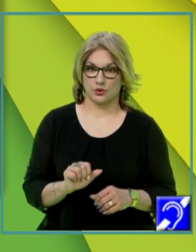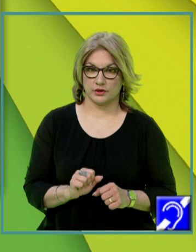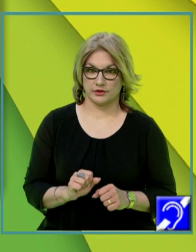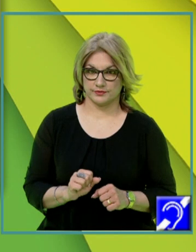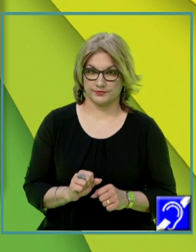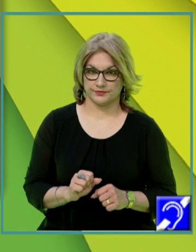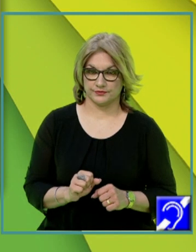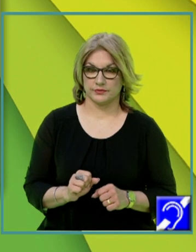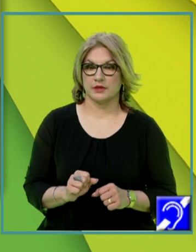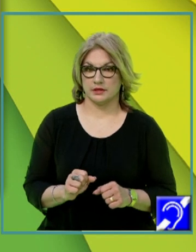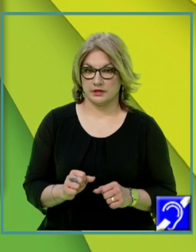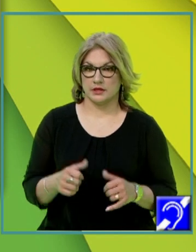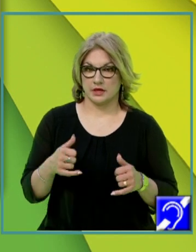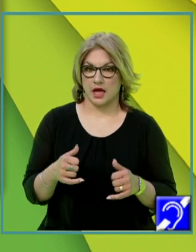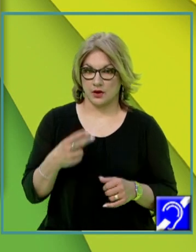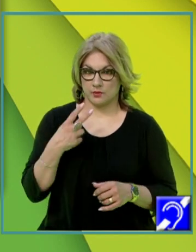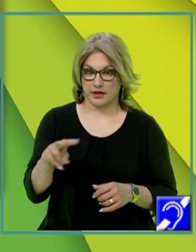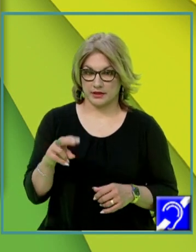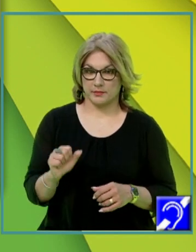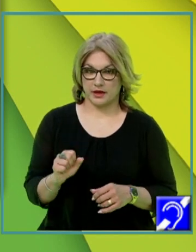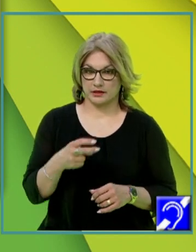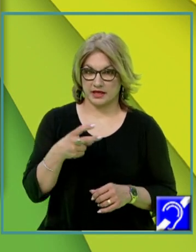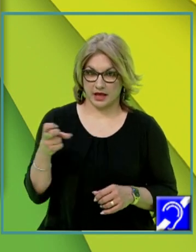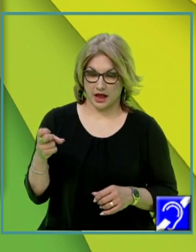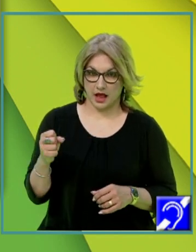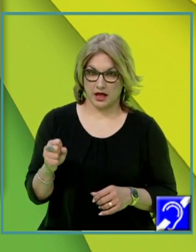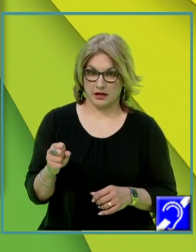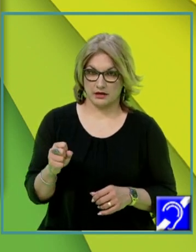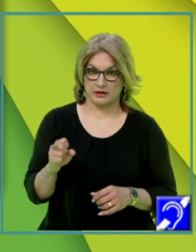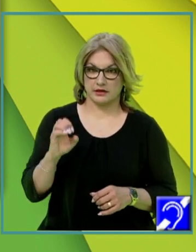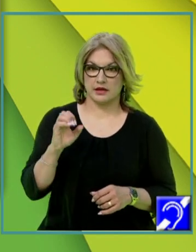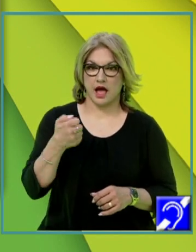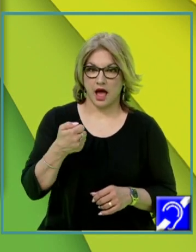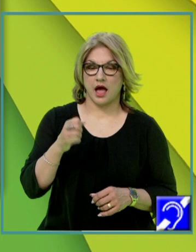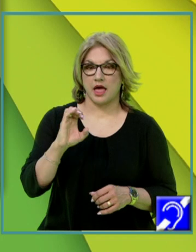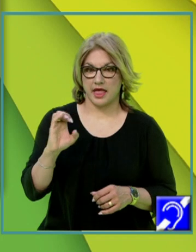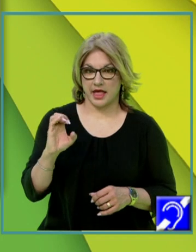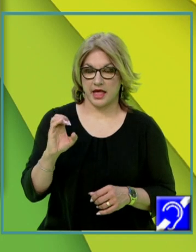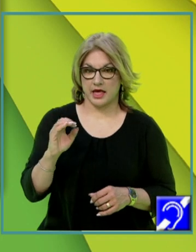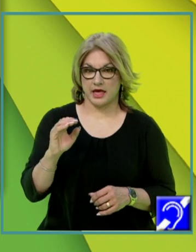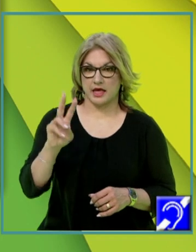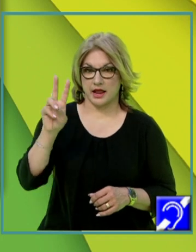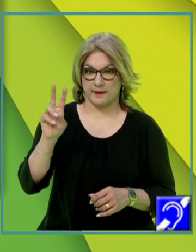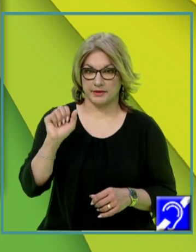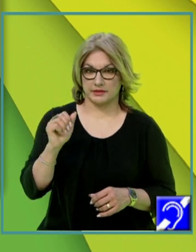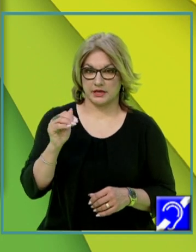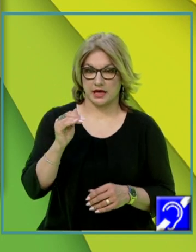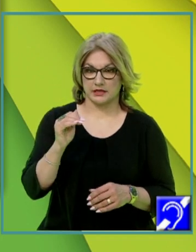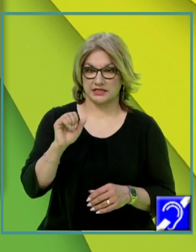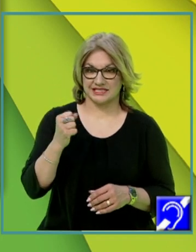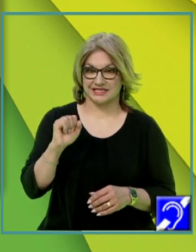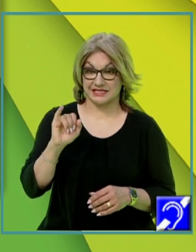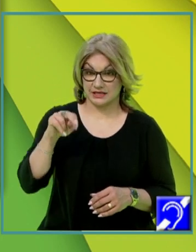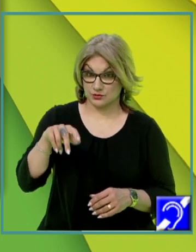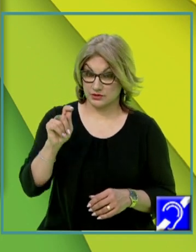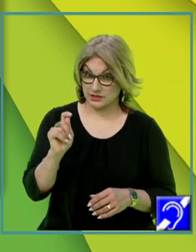Și este egală cu AE la pătrat ori sinus de T